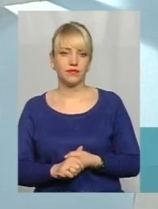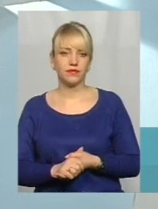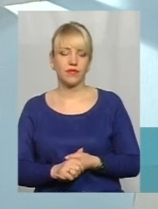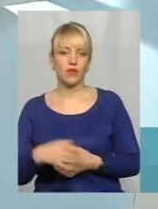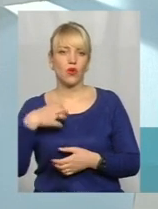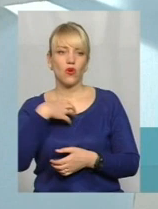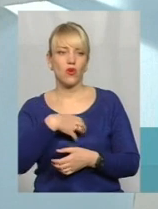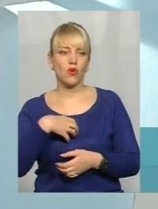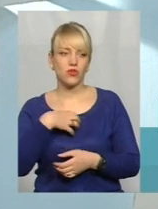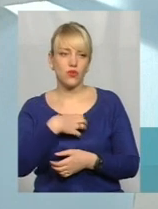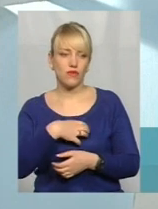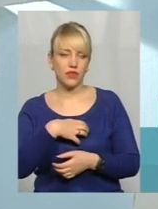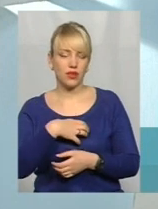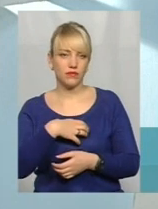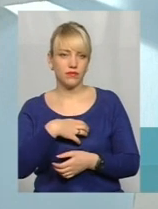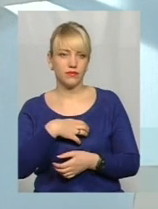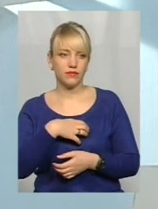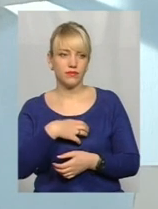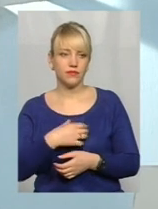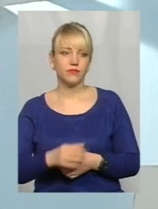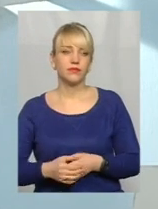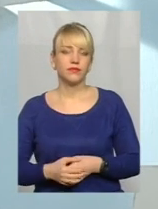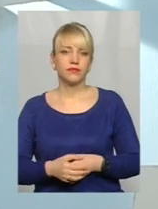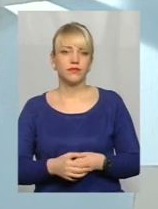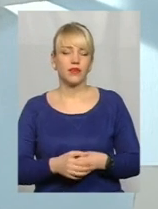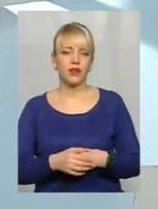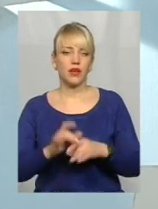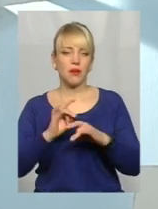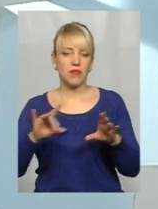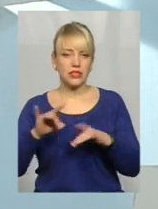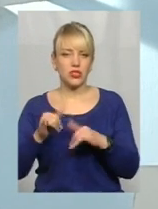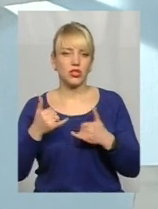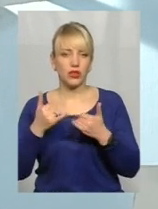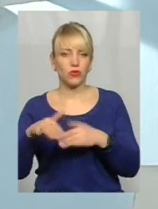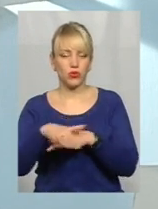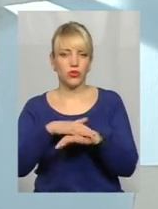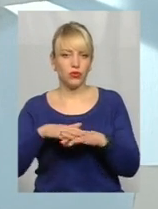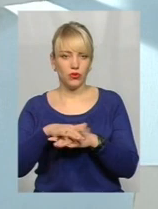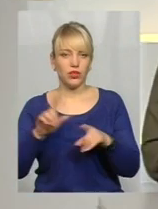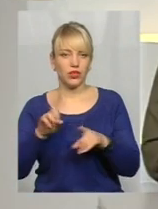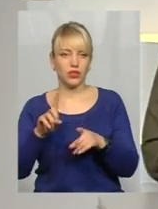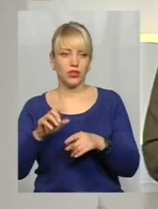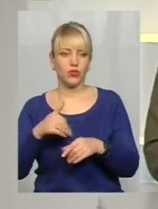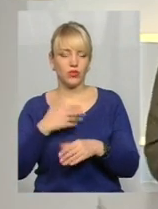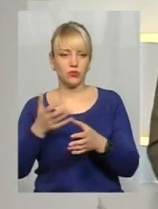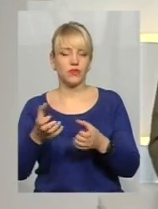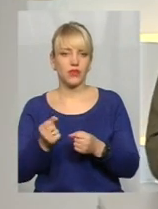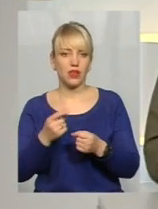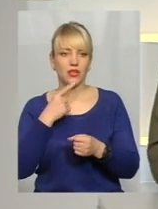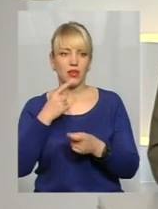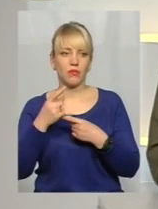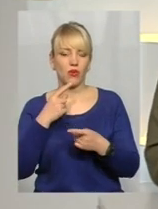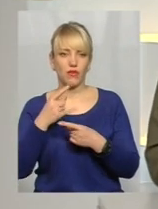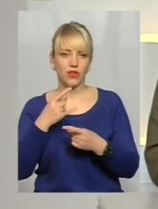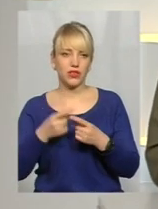основним, напевно, меседжем до аудиторії, яку ми хочемо взяти і проговорити з нею